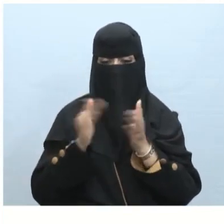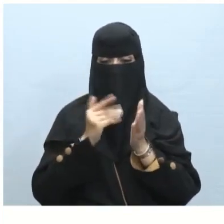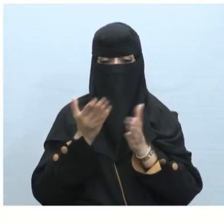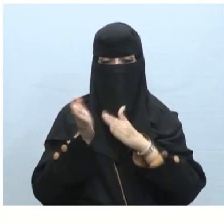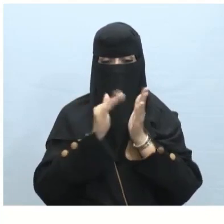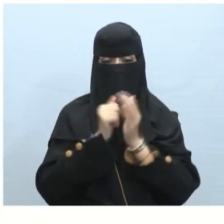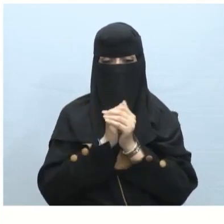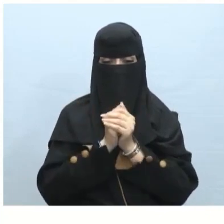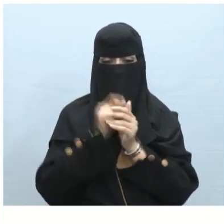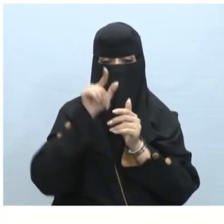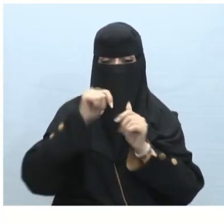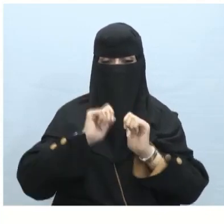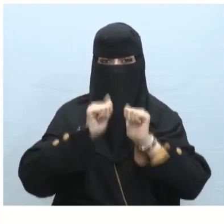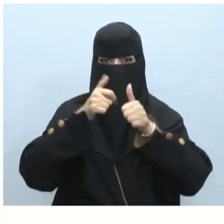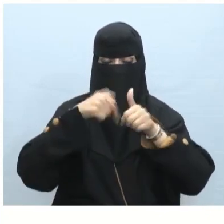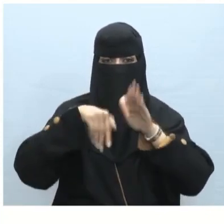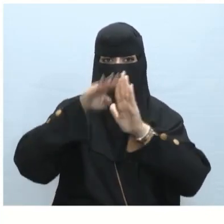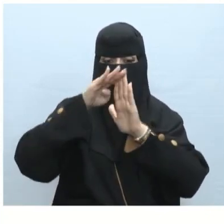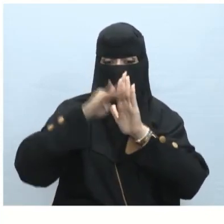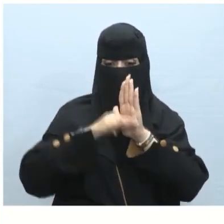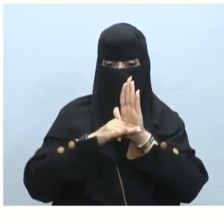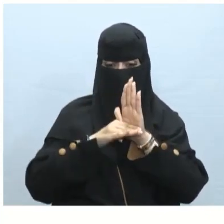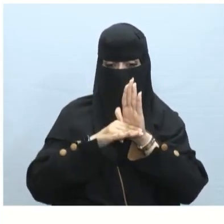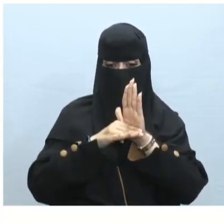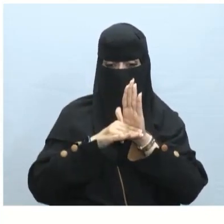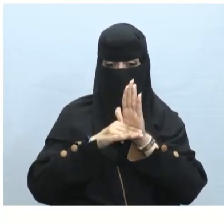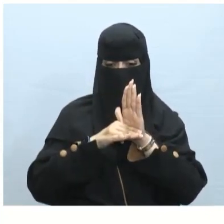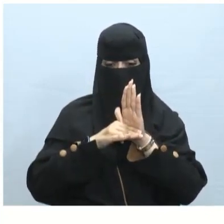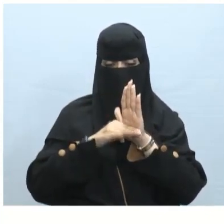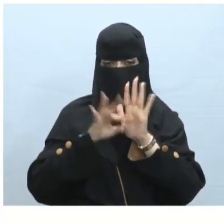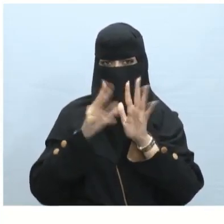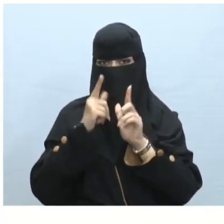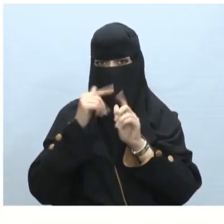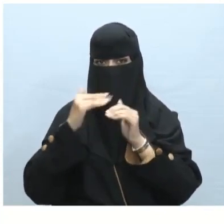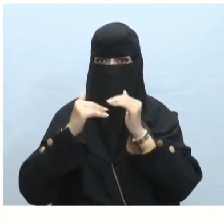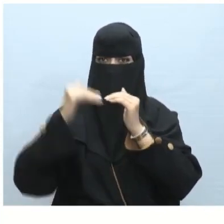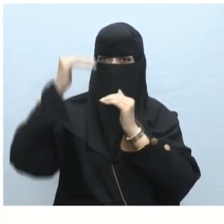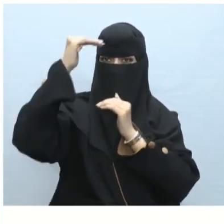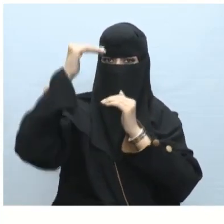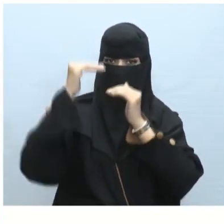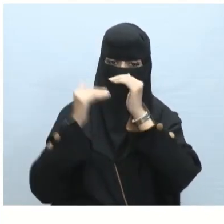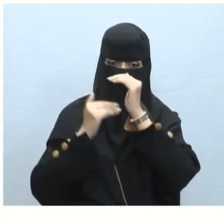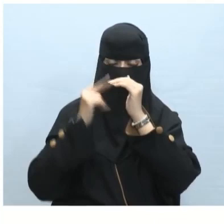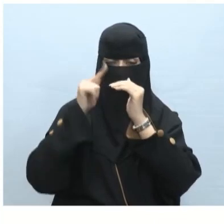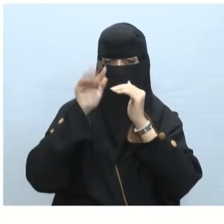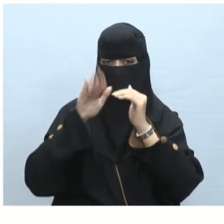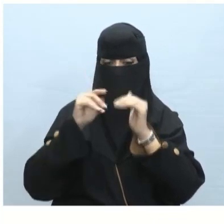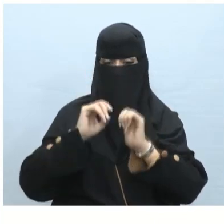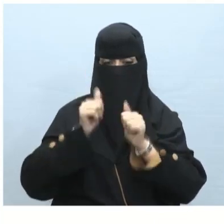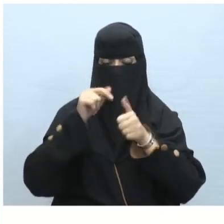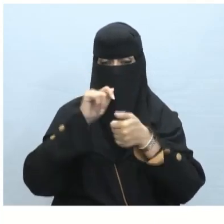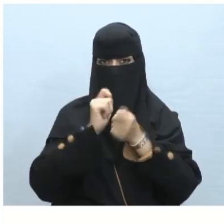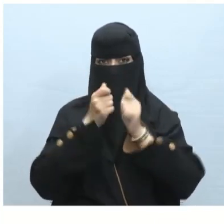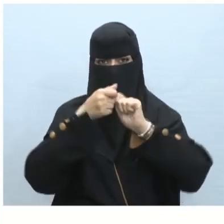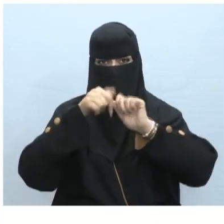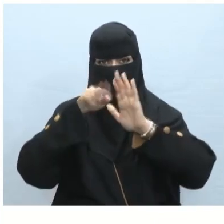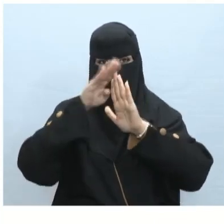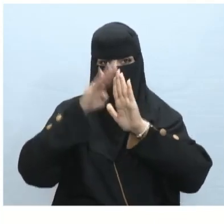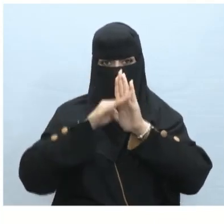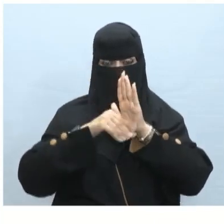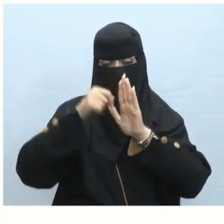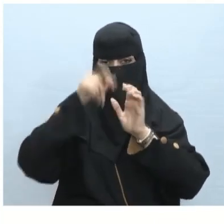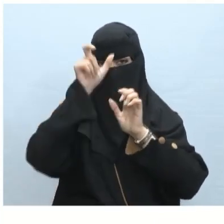أيضا تستطيع في أزرار تحريك لأعلى وتحريك لأسفل تغيير ترتيب